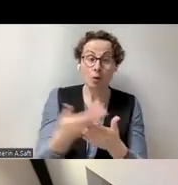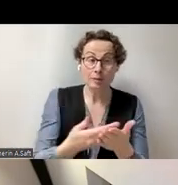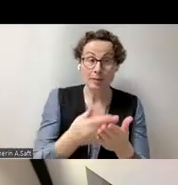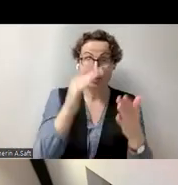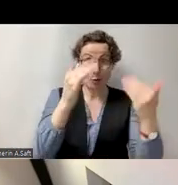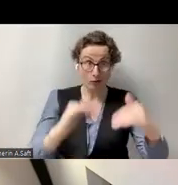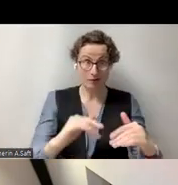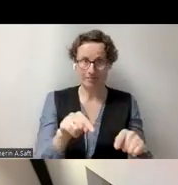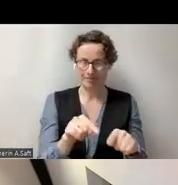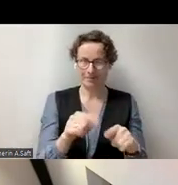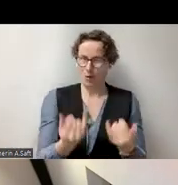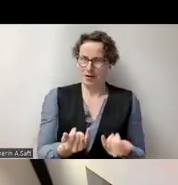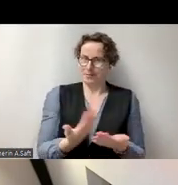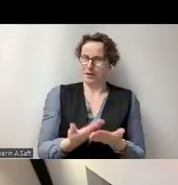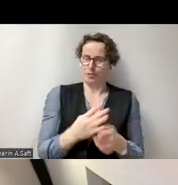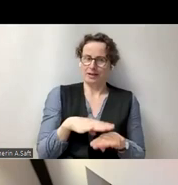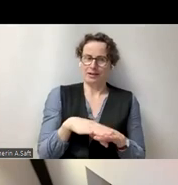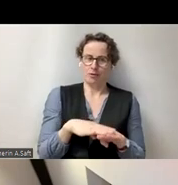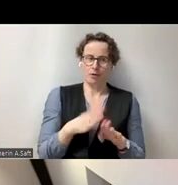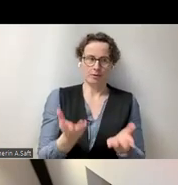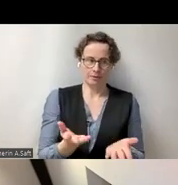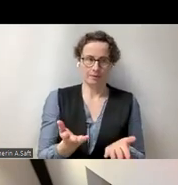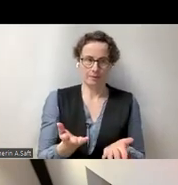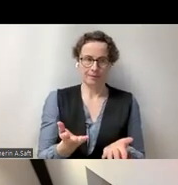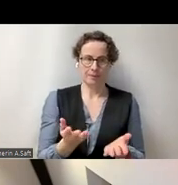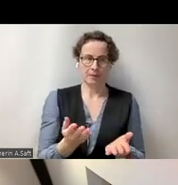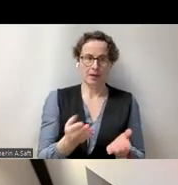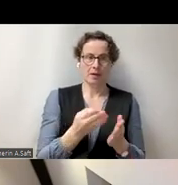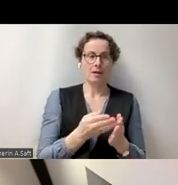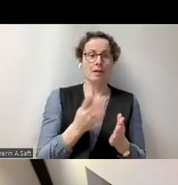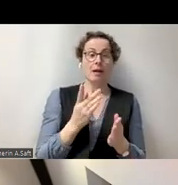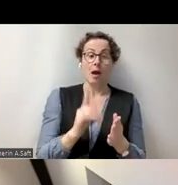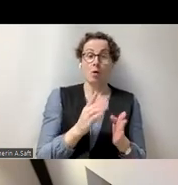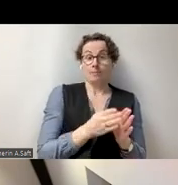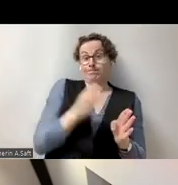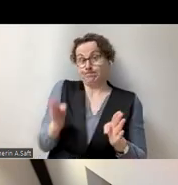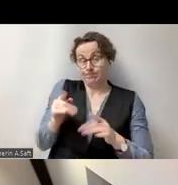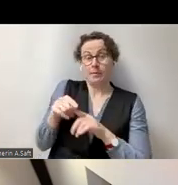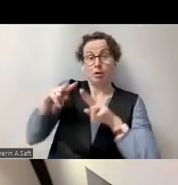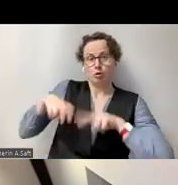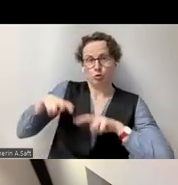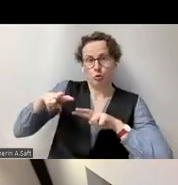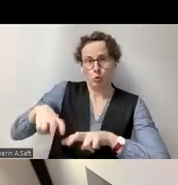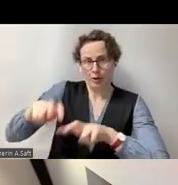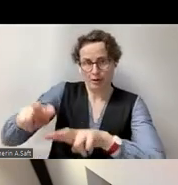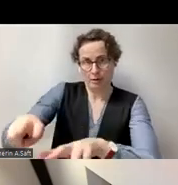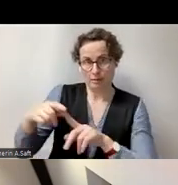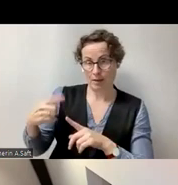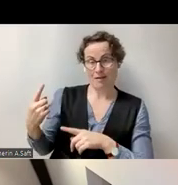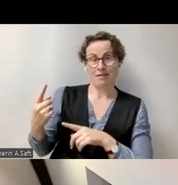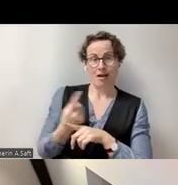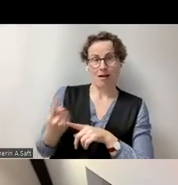Networking und implementiert jedes Jahr eine Studie zu einem ausgewählten Thema, der